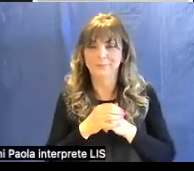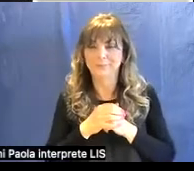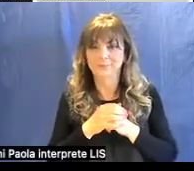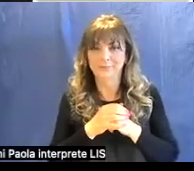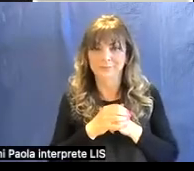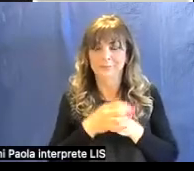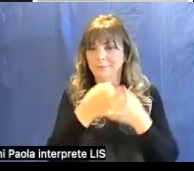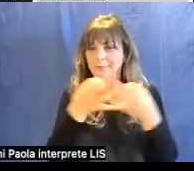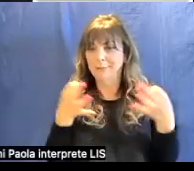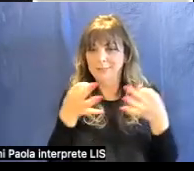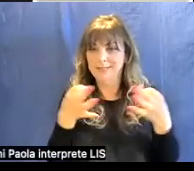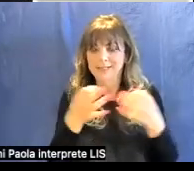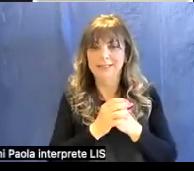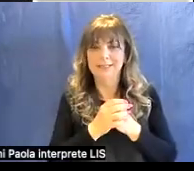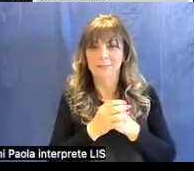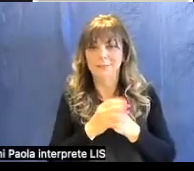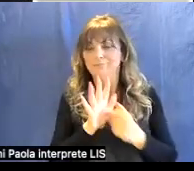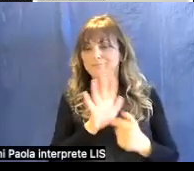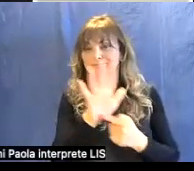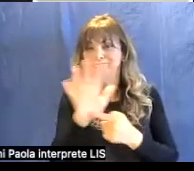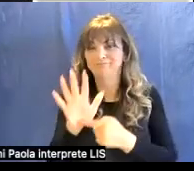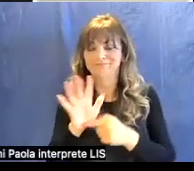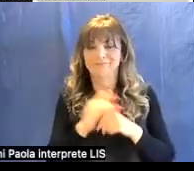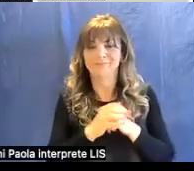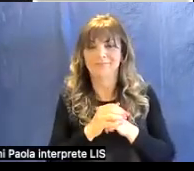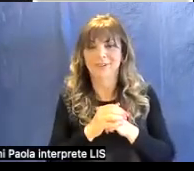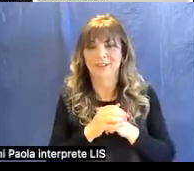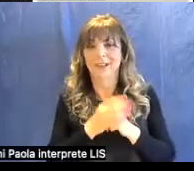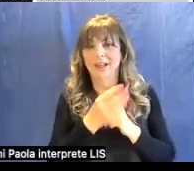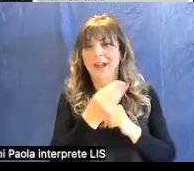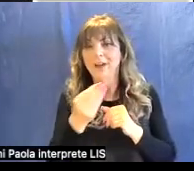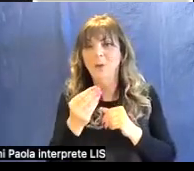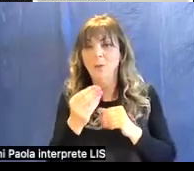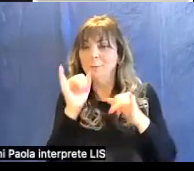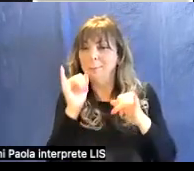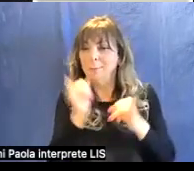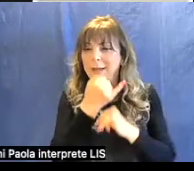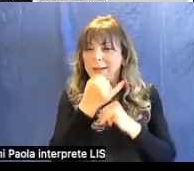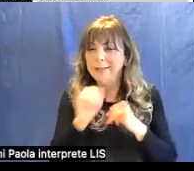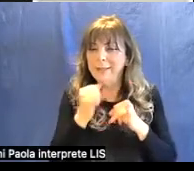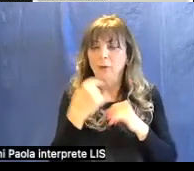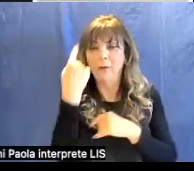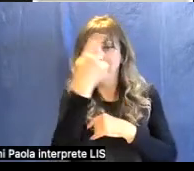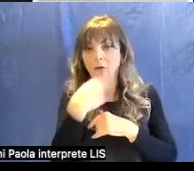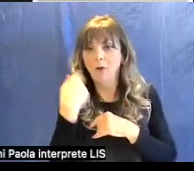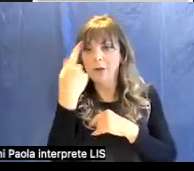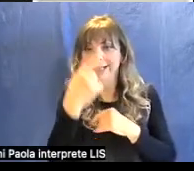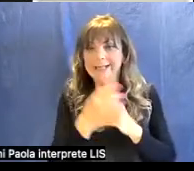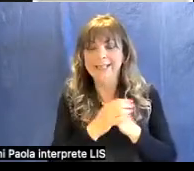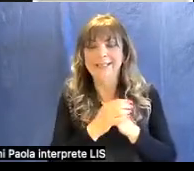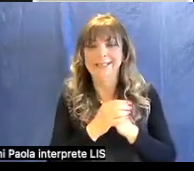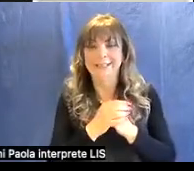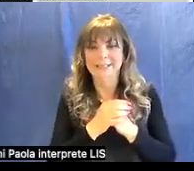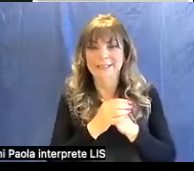benissimo vi faccio vedere qui alcuni dettagli di questi volti e